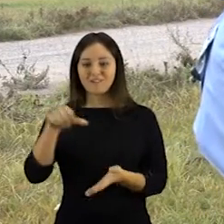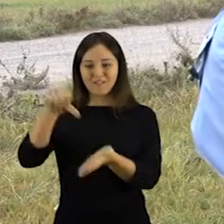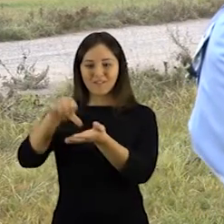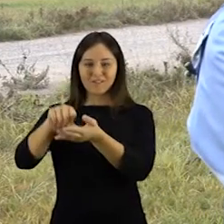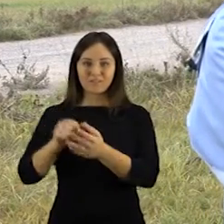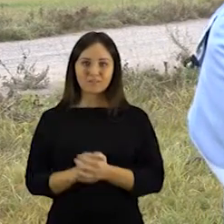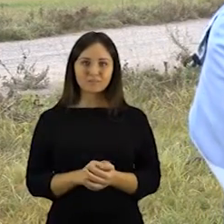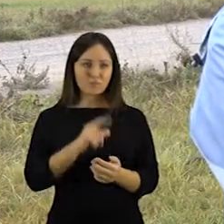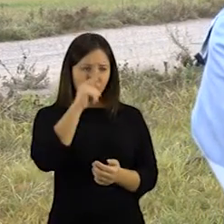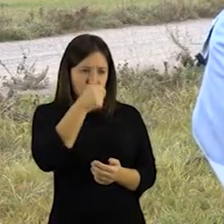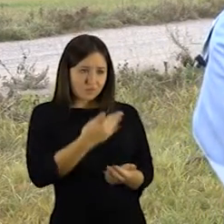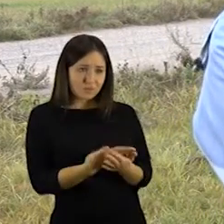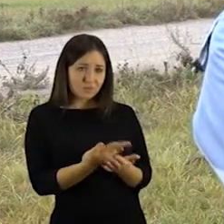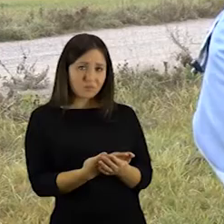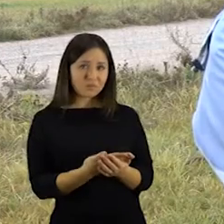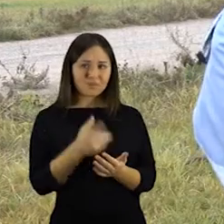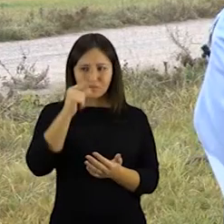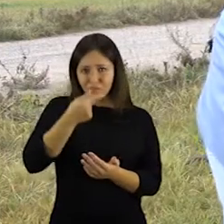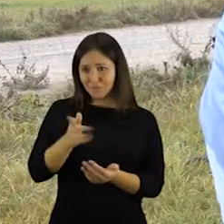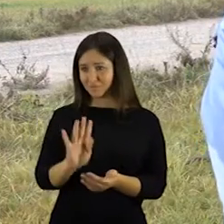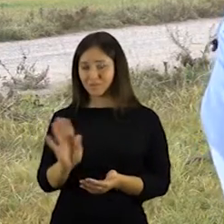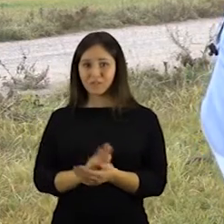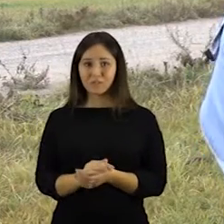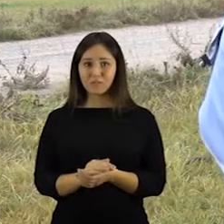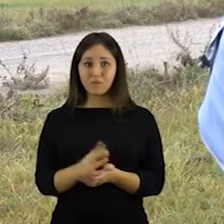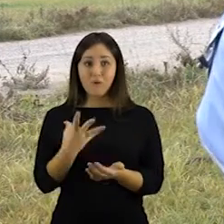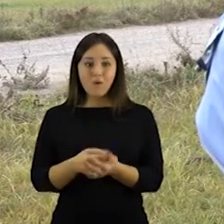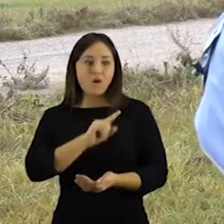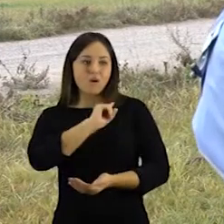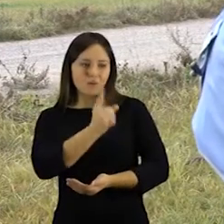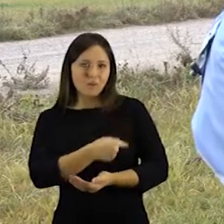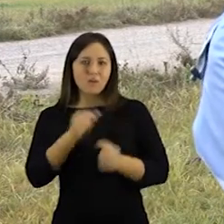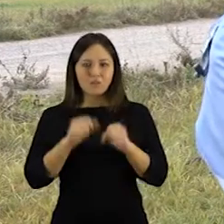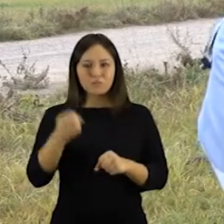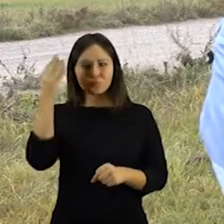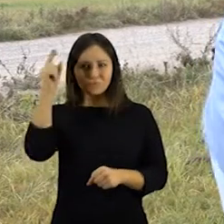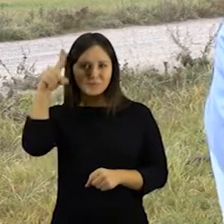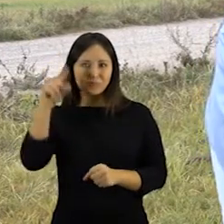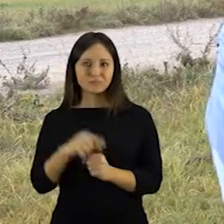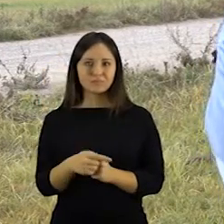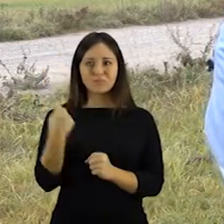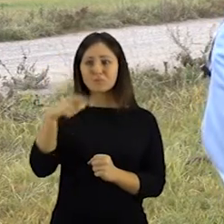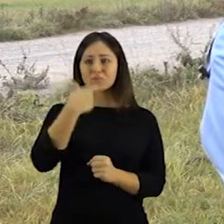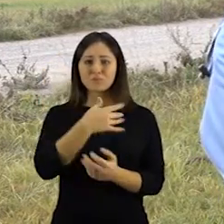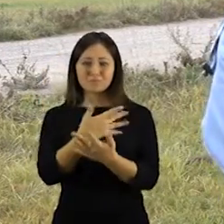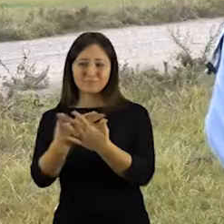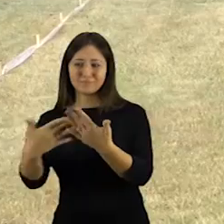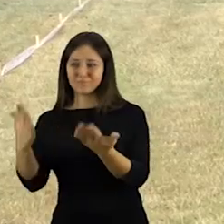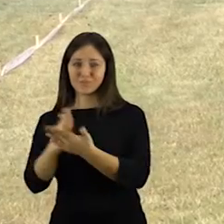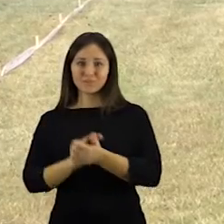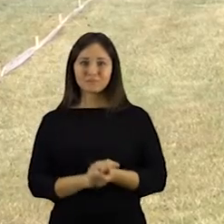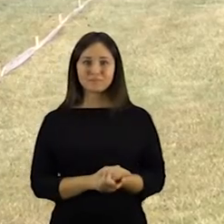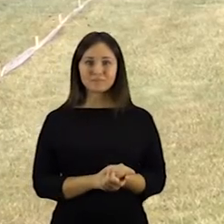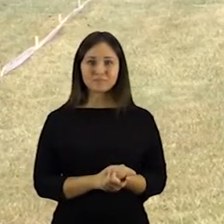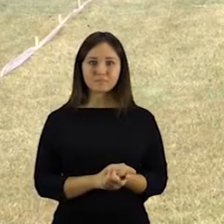šventai. Ne, ne liudnai, bet vertinam realiai savo galimybę, žinokit, jūs pasižiūrėkit, kokiu ilga kojų šūnų yra.